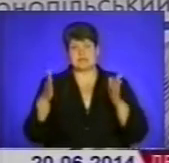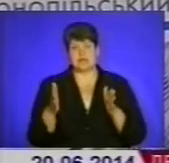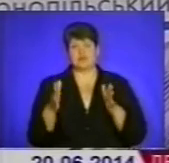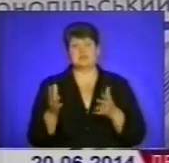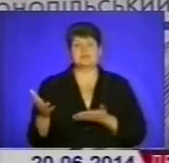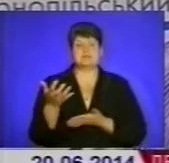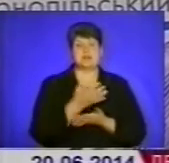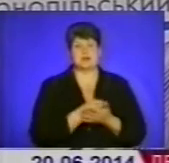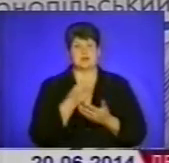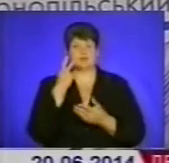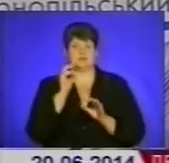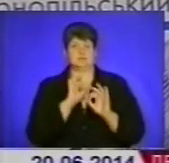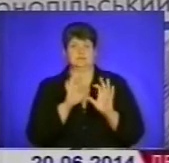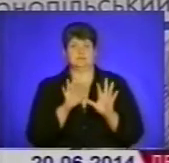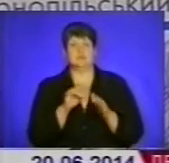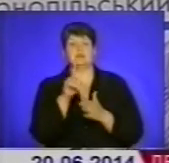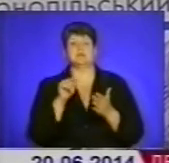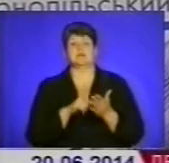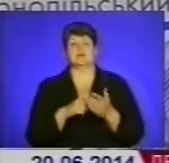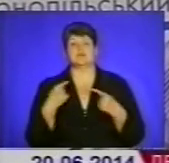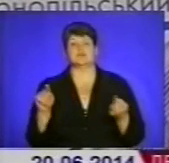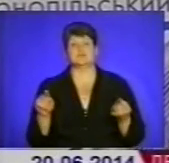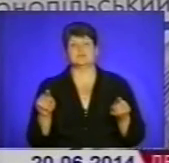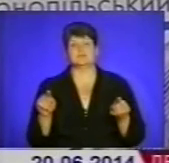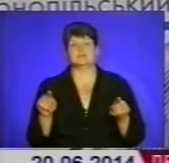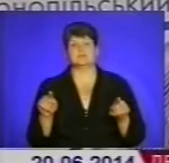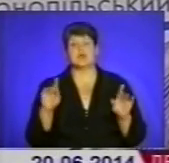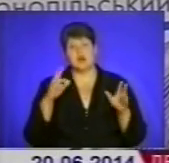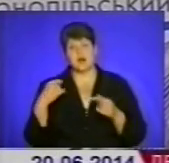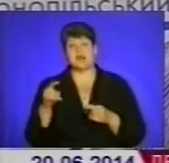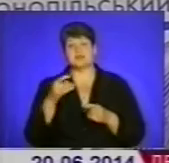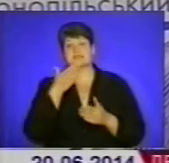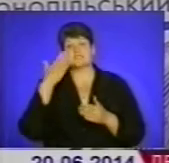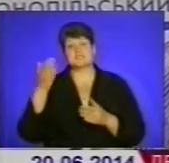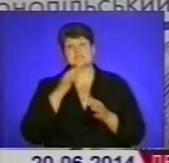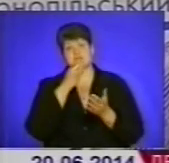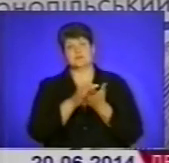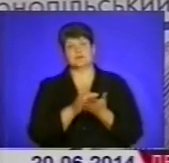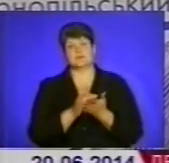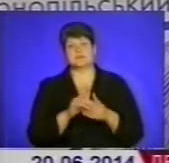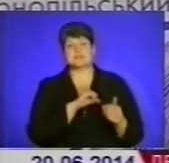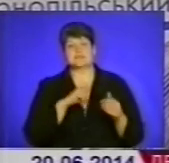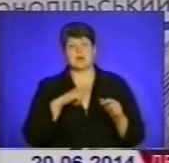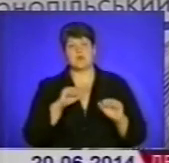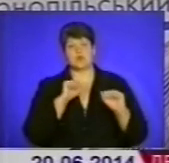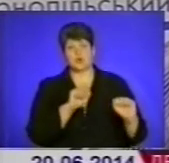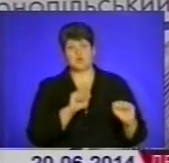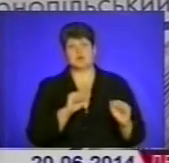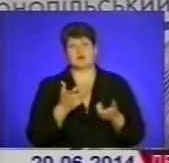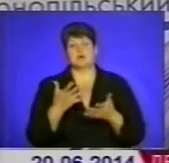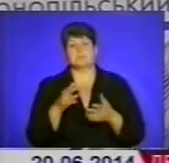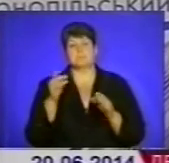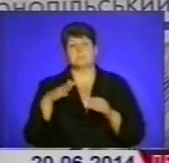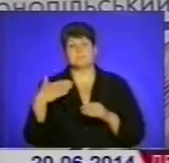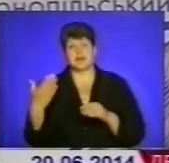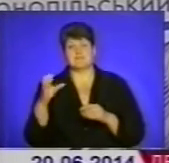регулярно звітували. Тепер в мене питання наступне. Хай прозвітують. Самооборона, правий сектор, УНСО. Тому що